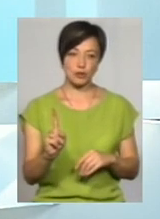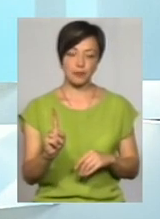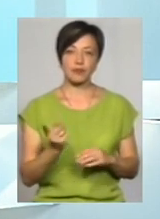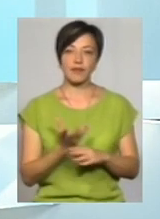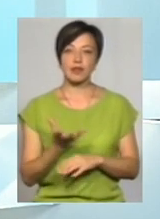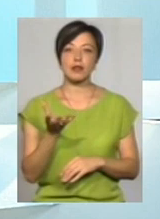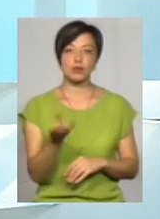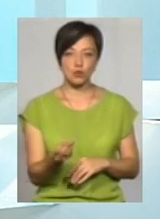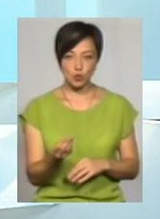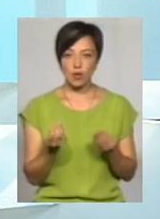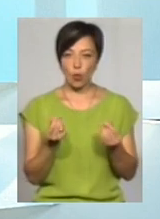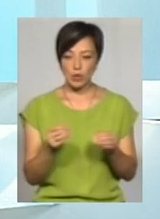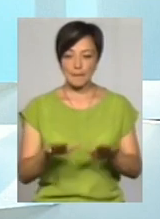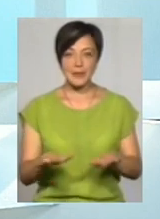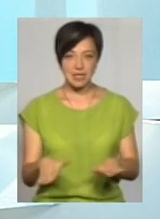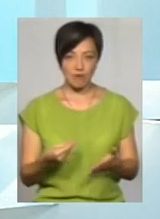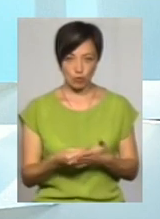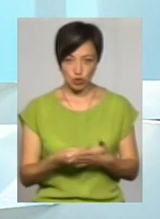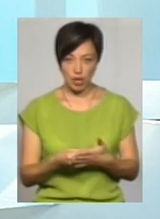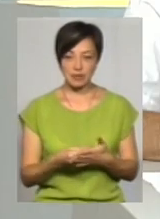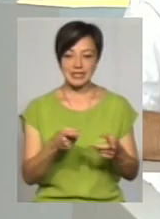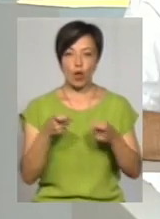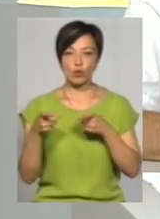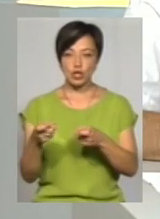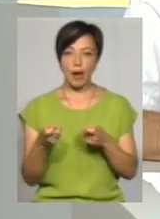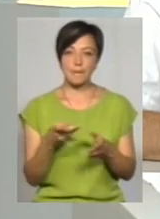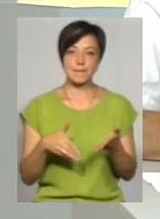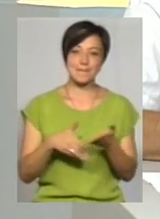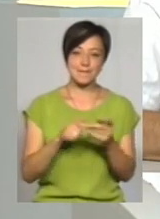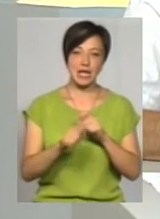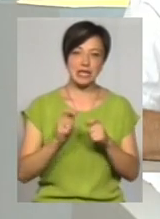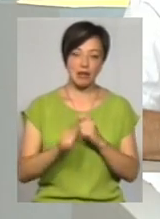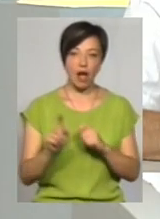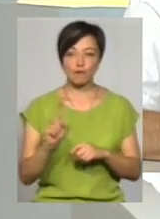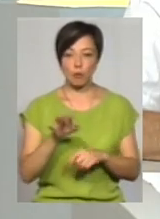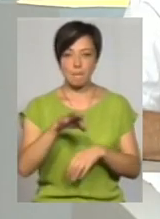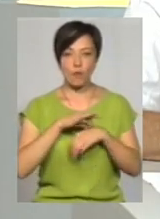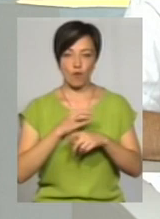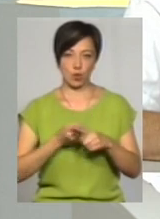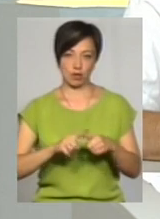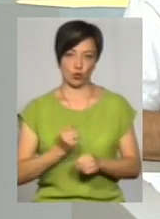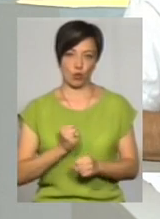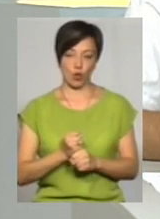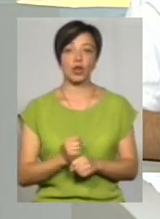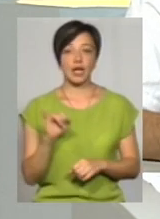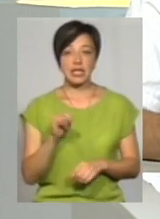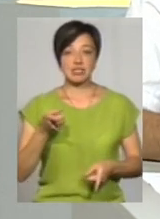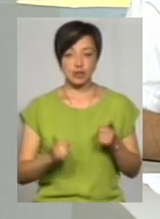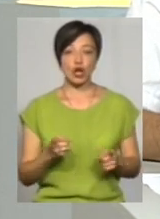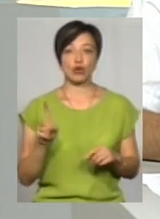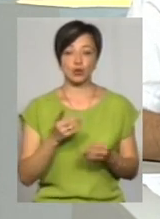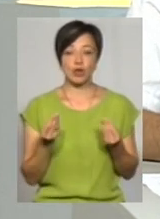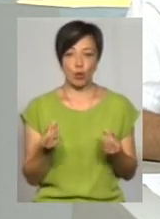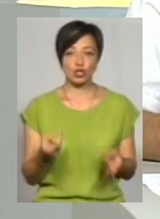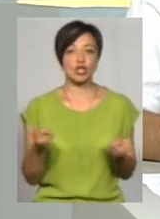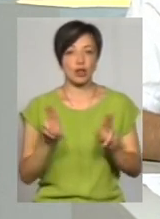фінансуються, не за кошти місцевого бюджету, ми залучаємо до цього меценатів, для того, щоб вони проводили цю роботу. Ну, звичайно, що ці